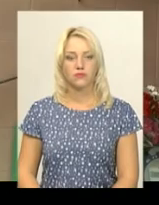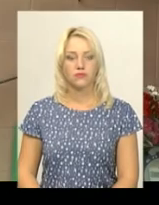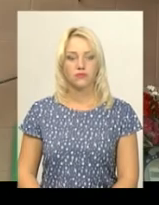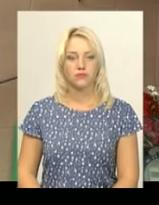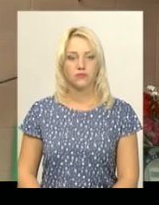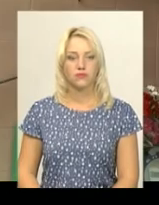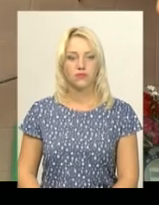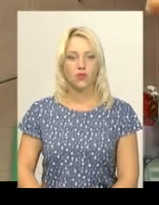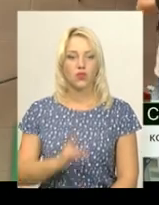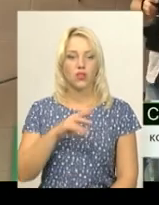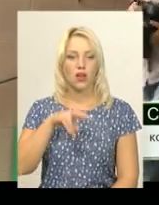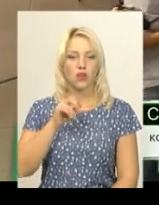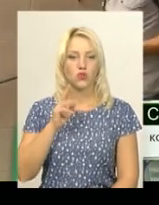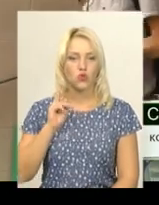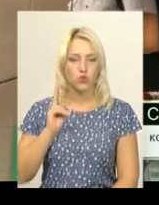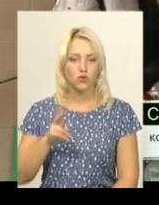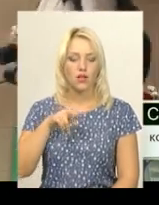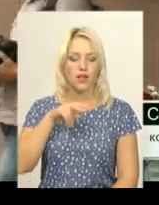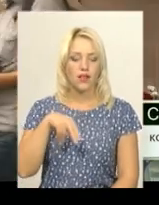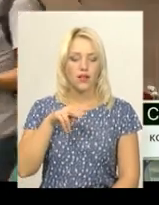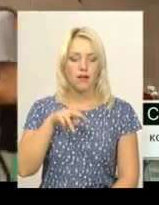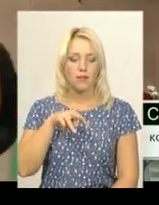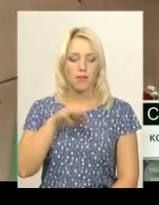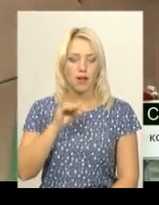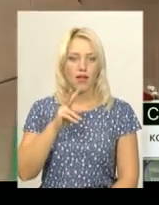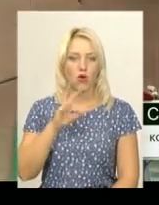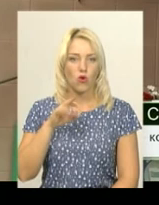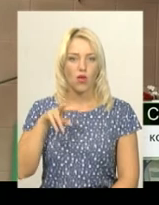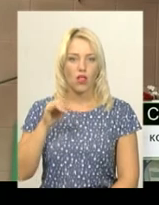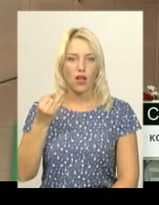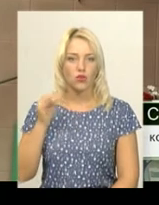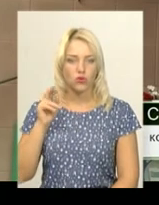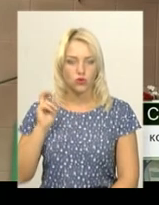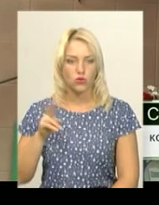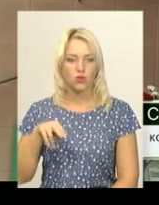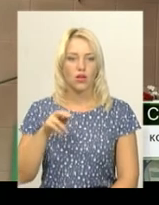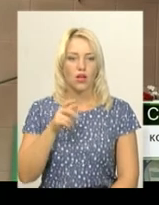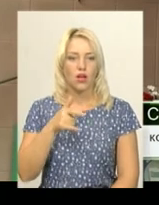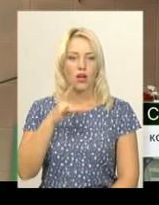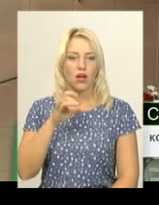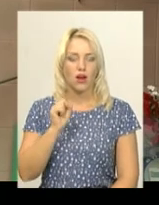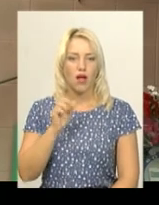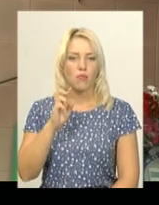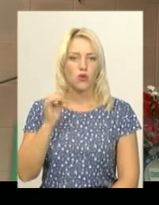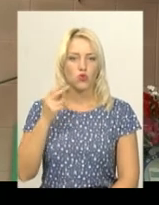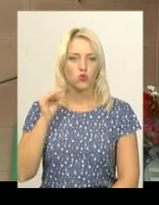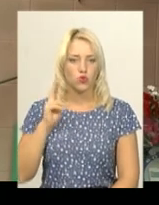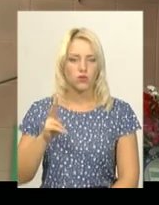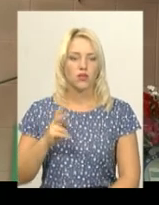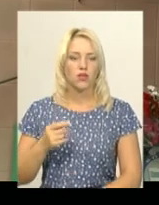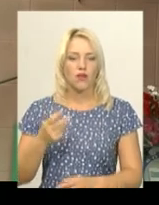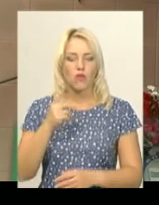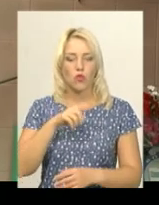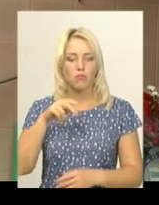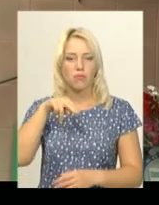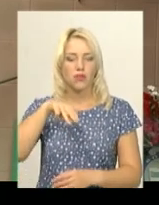Руслан Ліщук, Дмитро Миколичук та Микола Грабарчук у Хмельницькому вищому професійному училищі номер 4 опановували